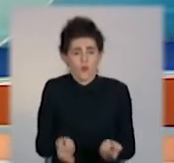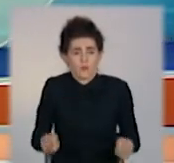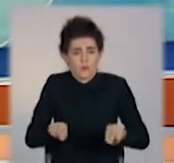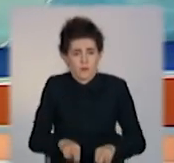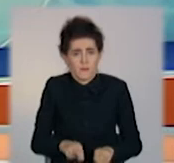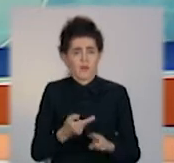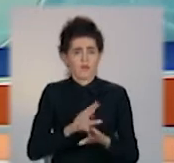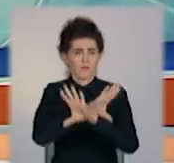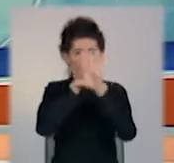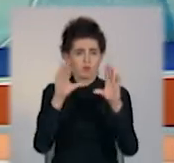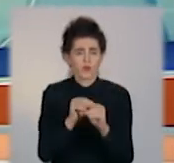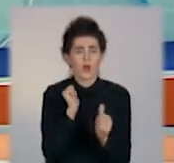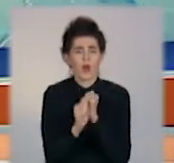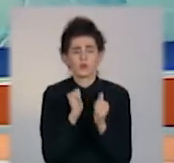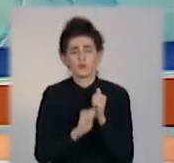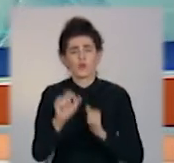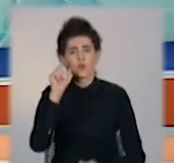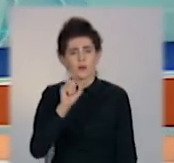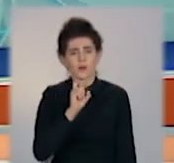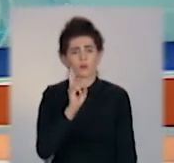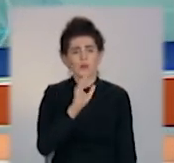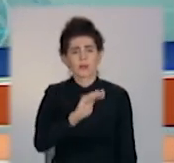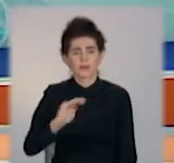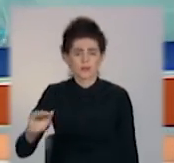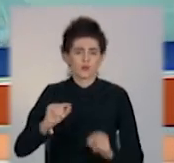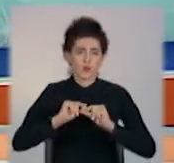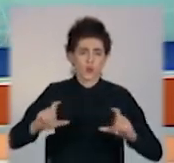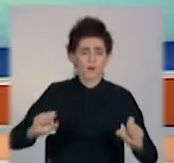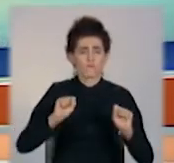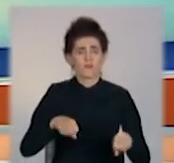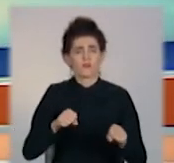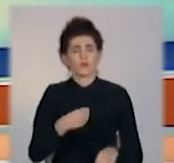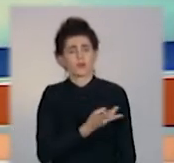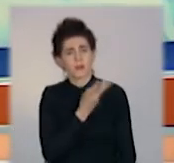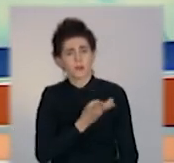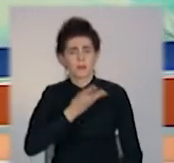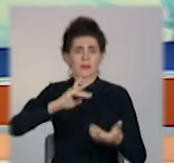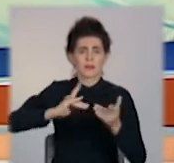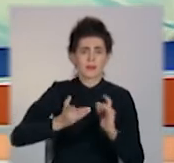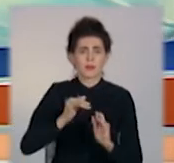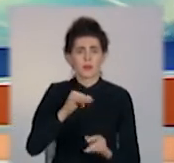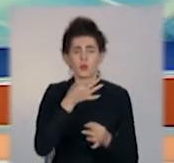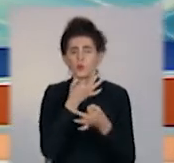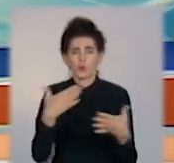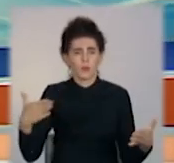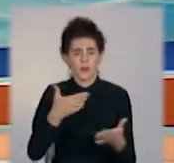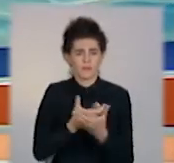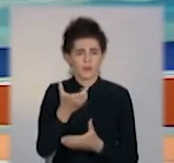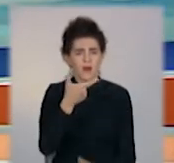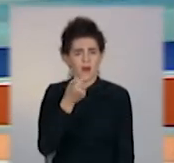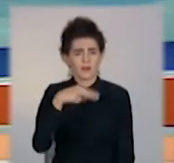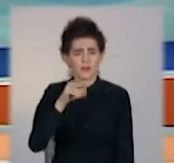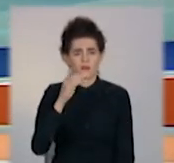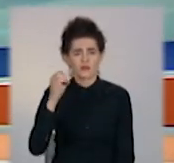доступно кожному українському школяру. Потрібні лише бажання, інтернет і будь-який гаджет. На час